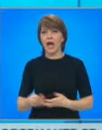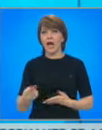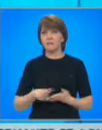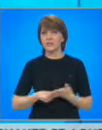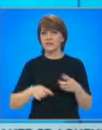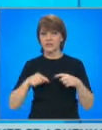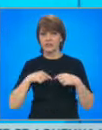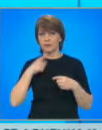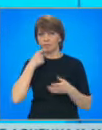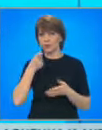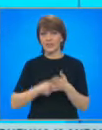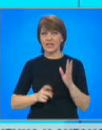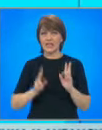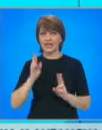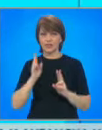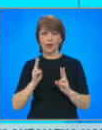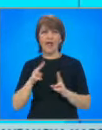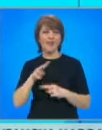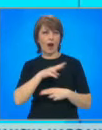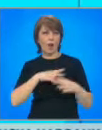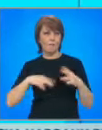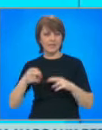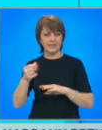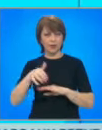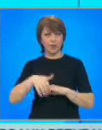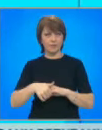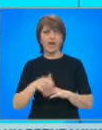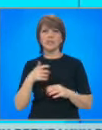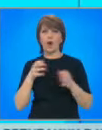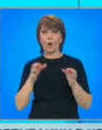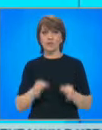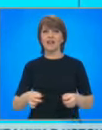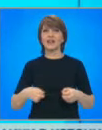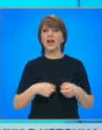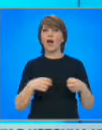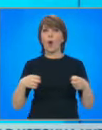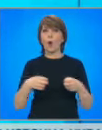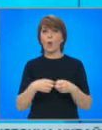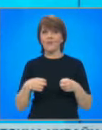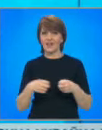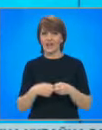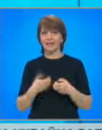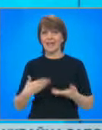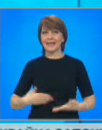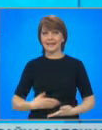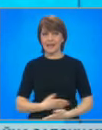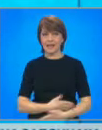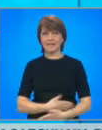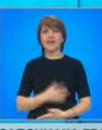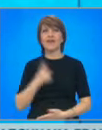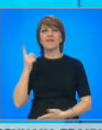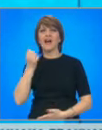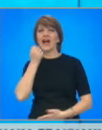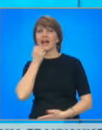Административният съд потвърди решението на КПКОМПИ за установен конфликт на интереси по отношение на кметицата на столичния район Красно